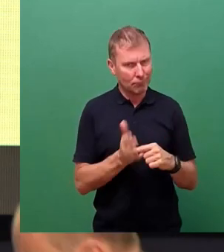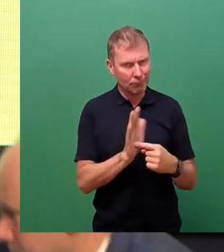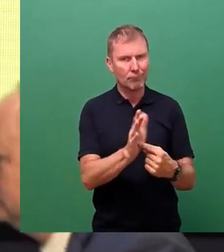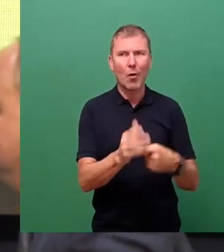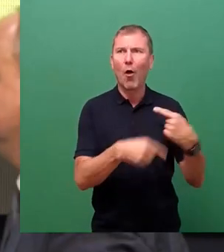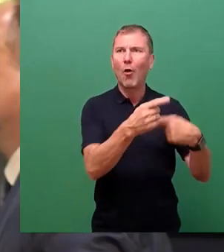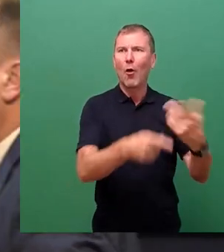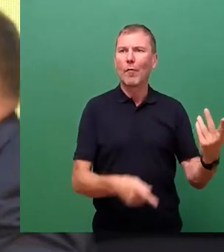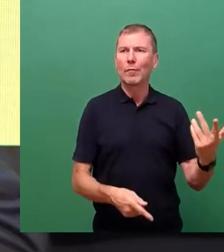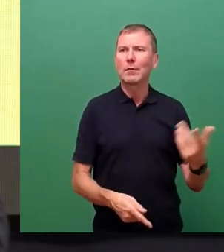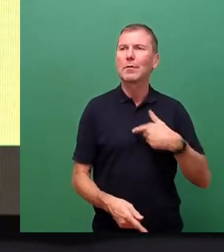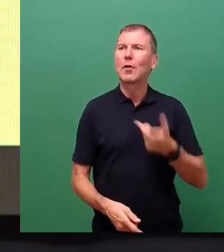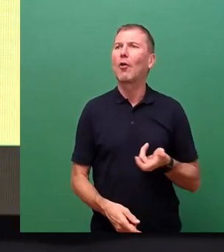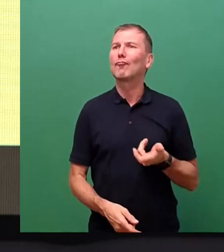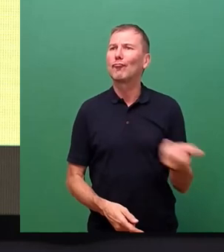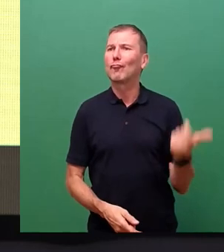nicht ignorieren können.